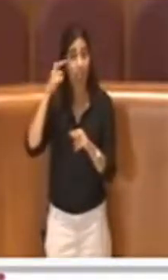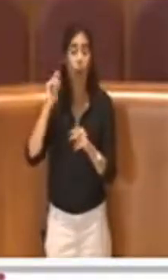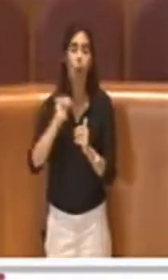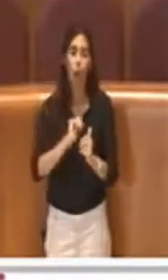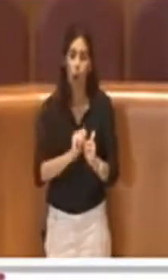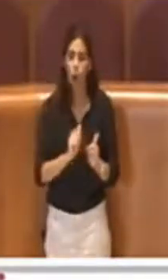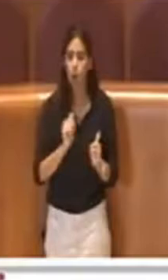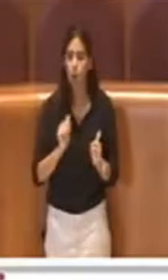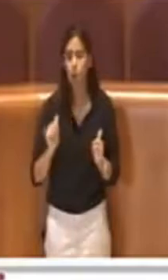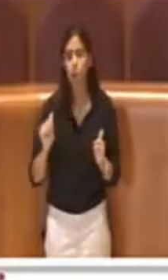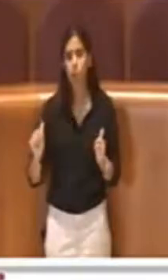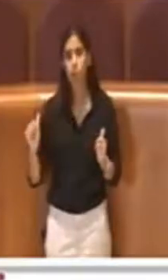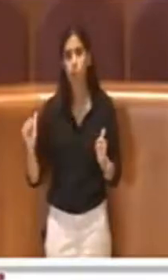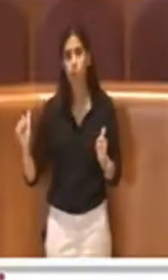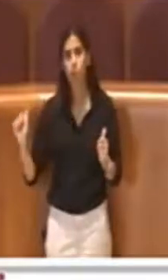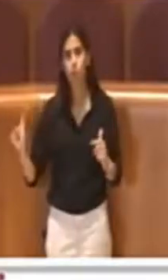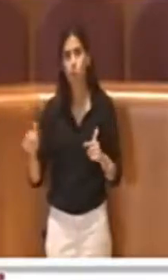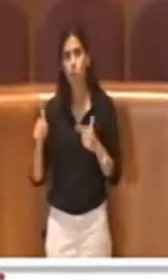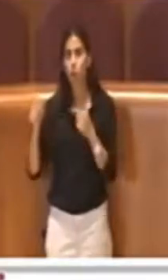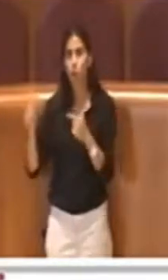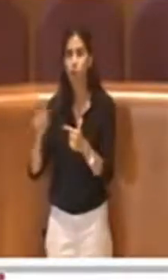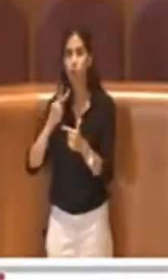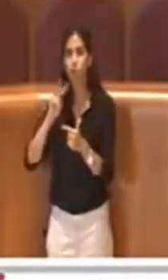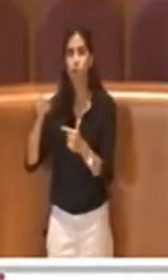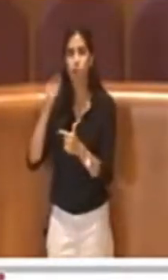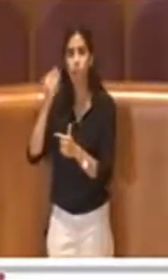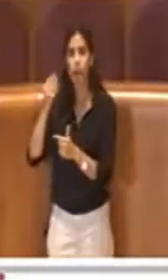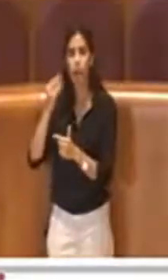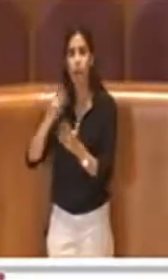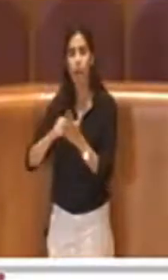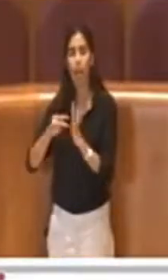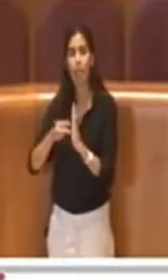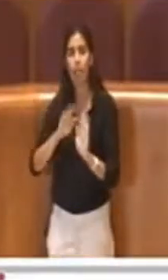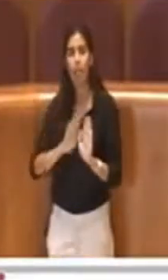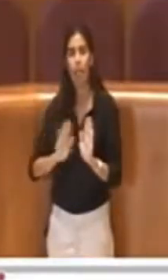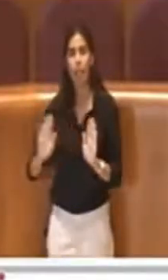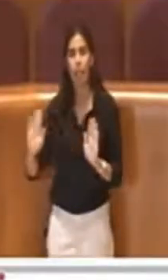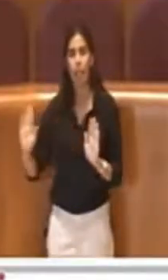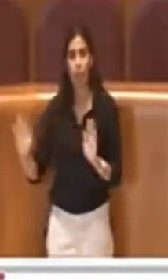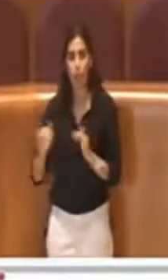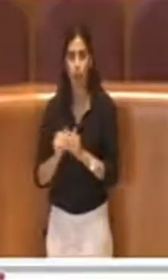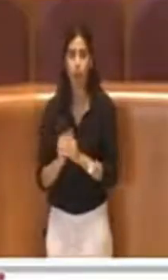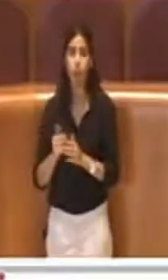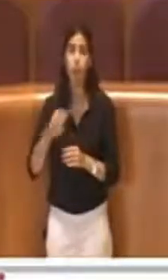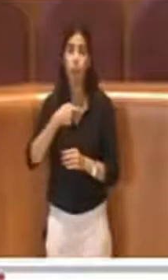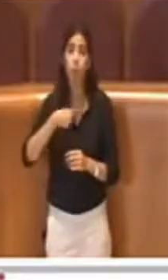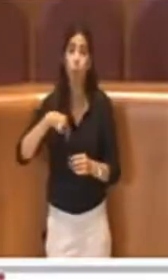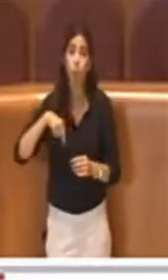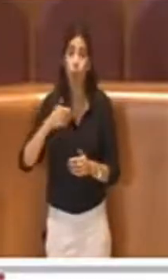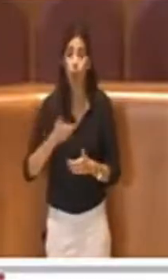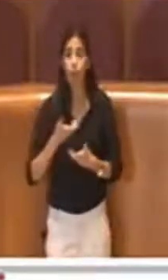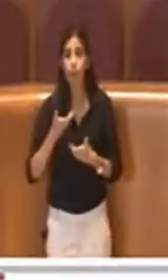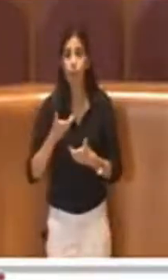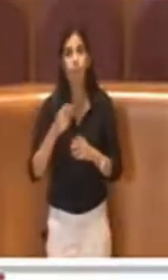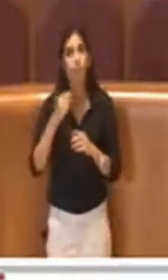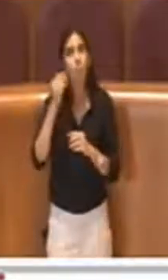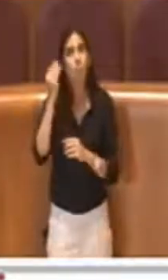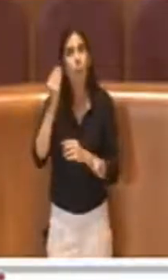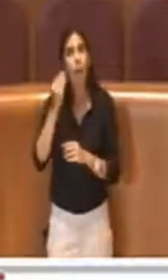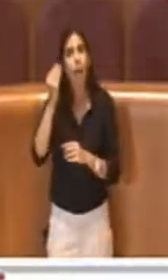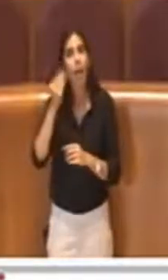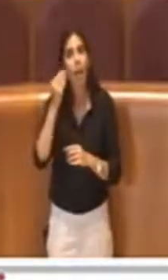ha espresso il proprio parere tecnico. Noi esprimiamo quello che è il parere politico, cioè